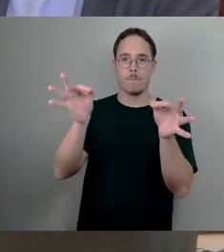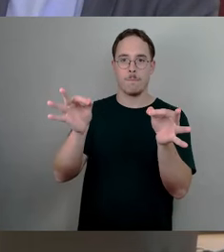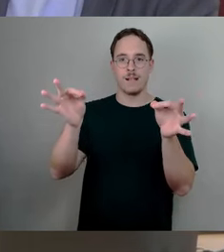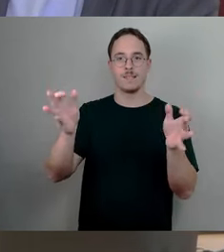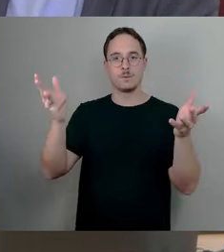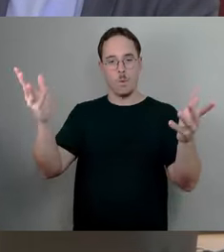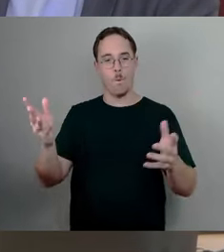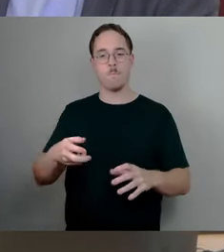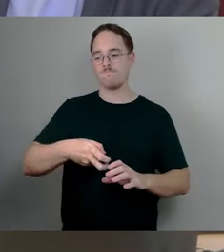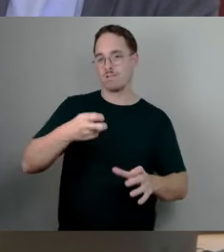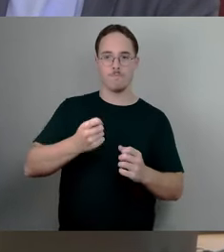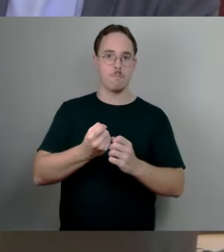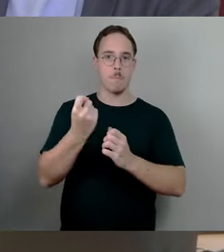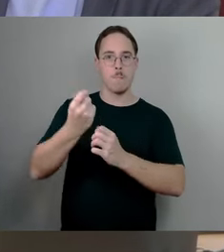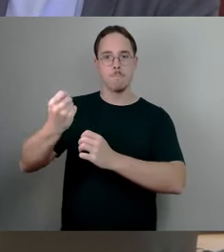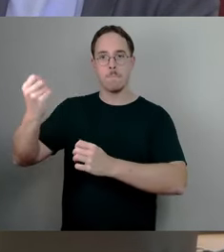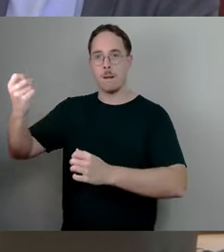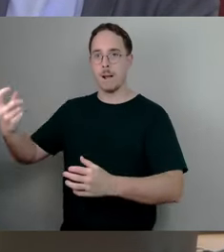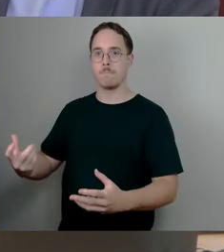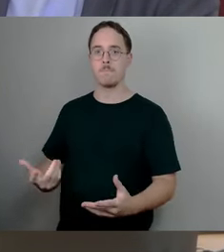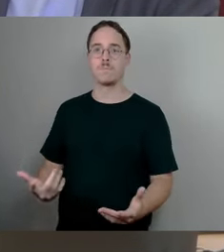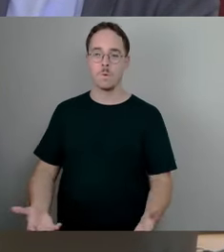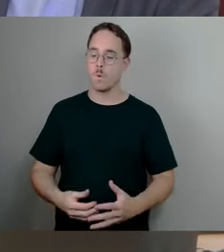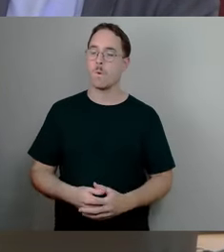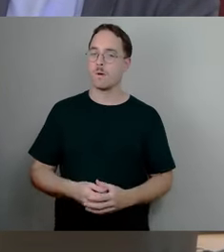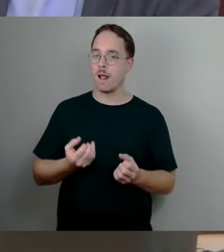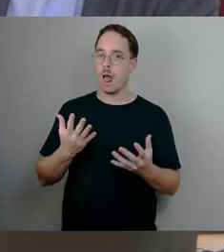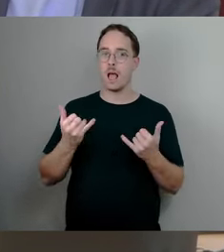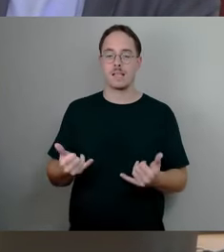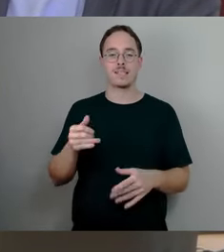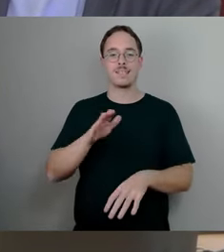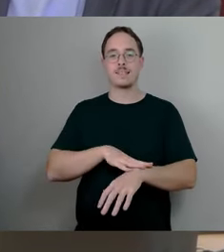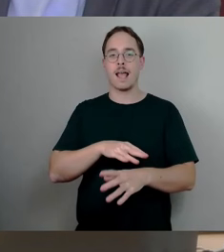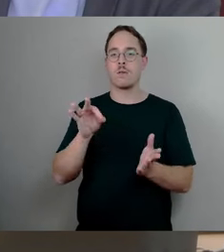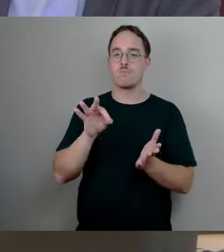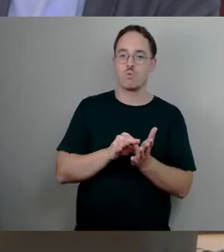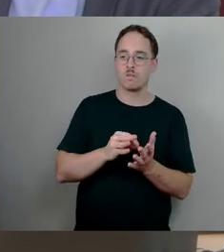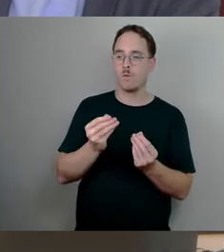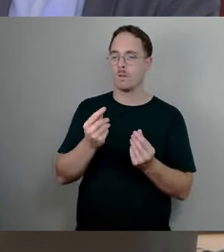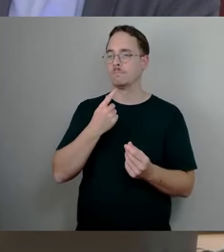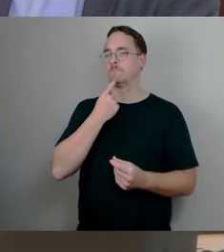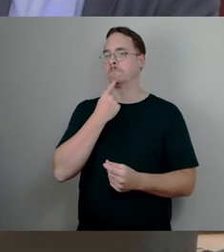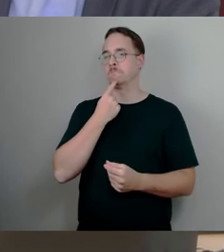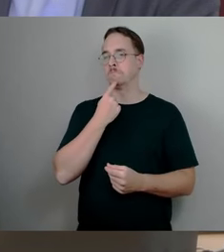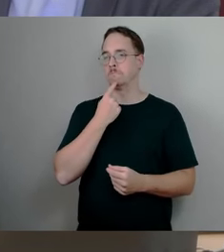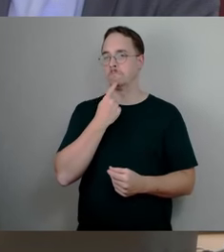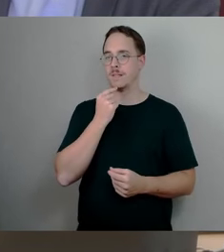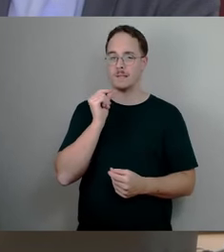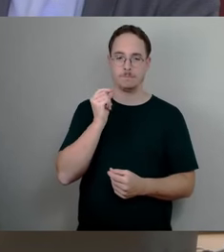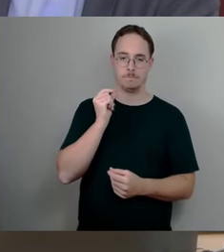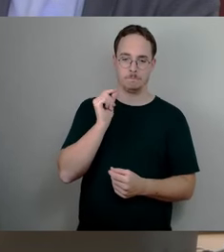Euro. Ich gebe recht, es ist zu einem Zeitpunkt, der außerordentlich ungünstig